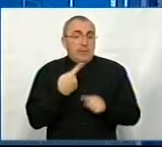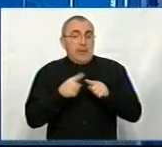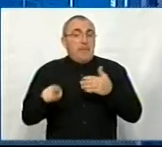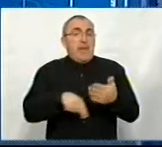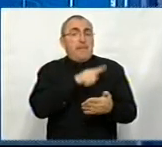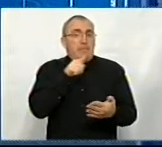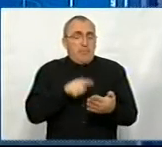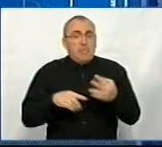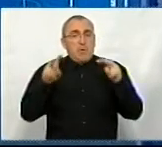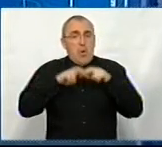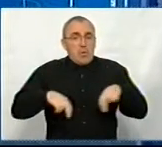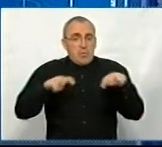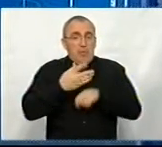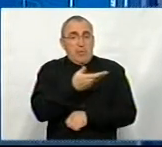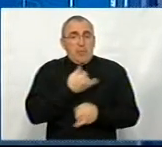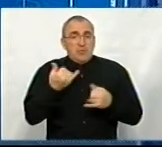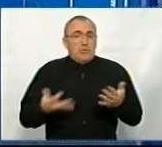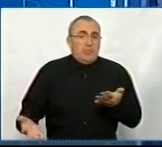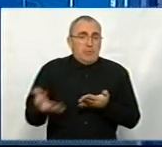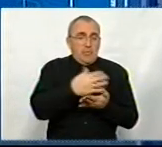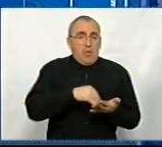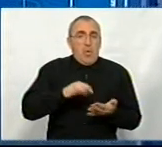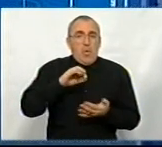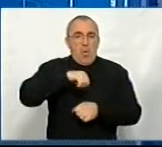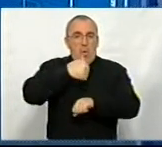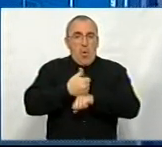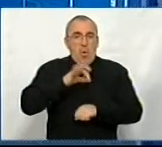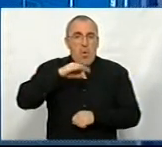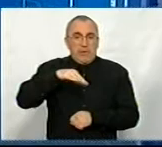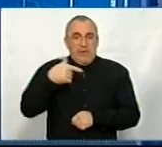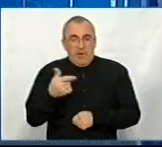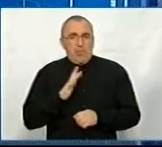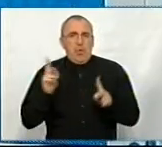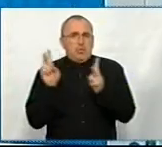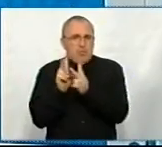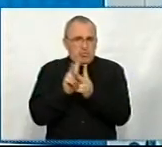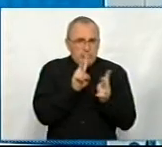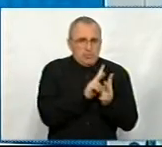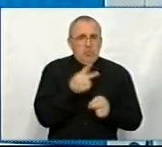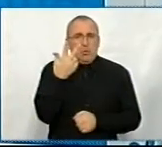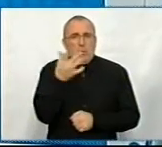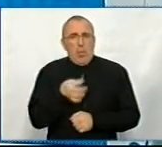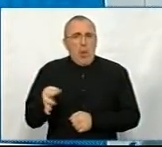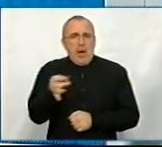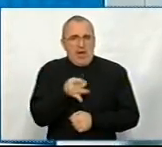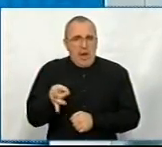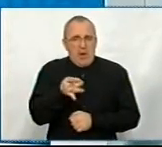питаннями розбиратись. Ми зараз збираємо голів ОТГ. Було у нас вже зустрічі в трьох районах.